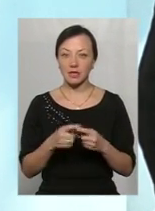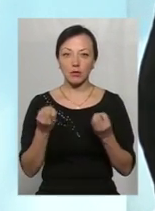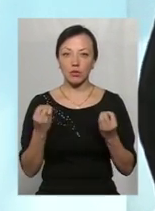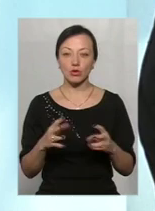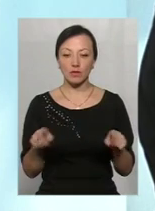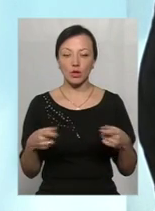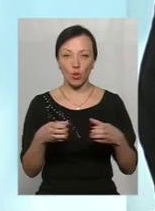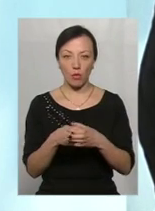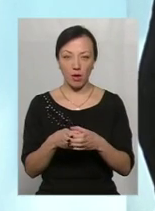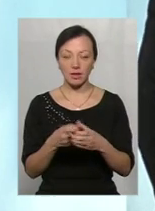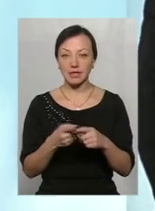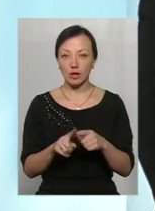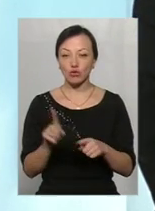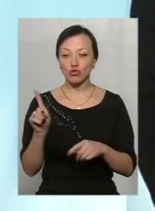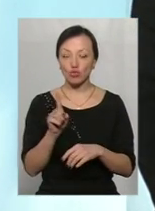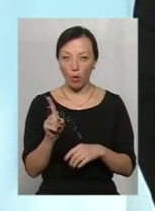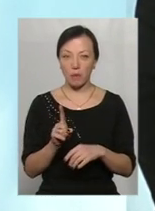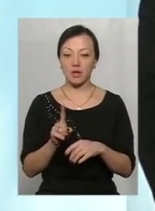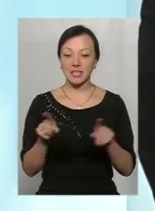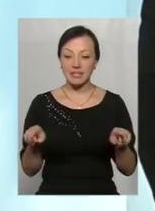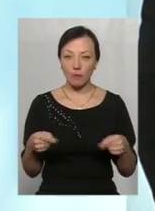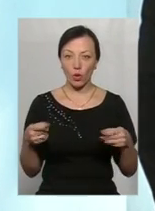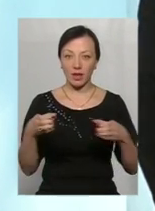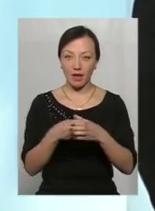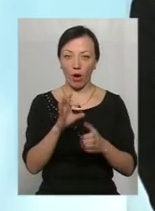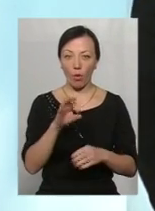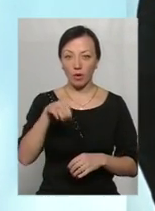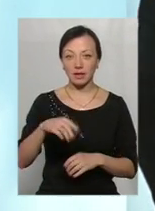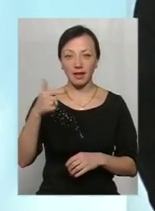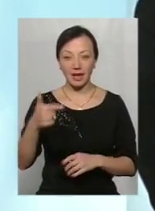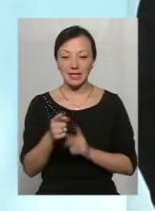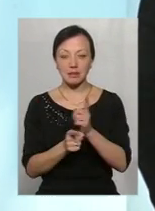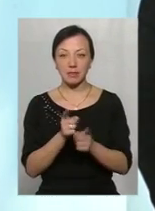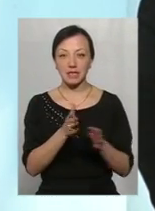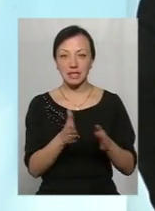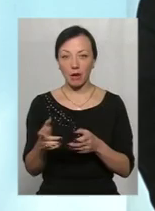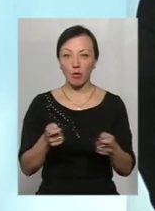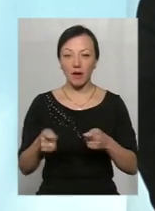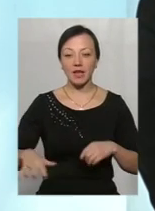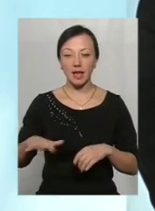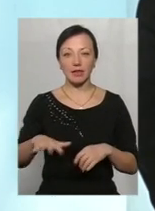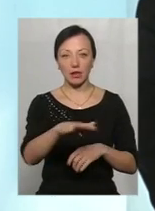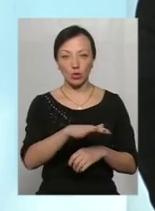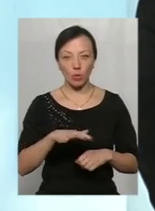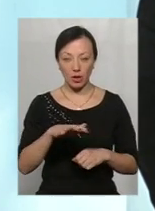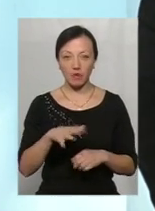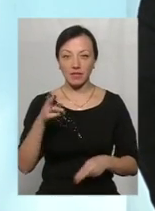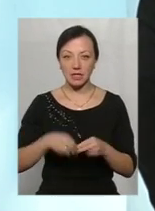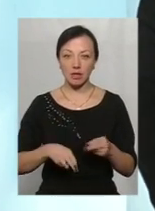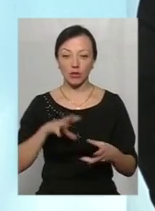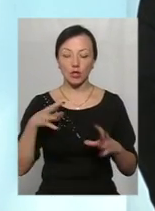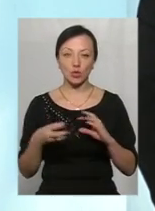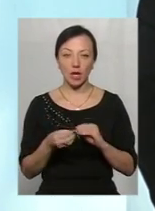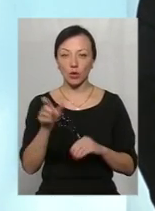створити громади. Це ж, щоб за рахунок створення об'єднаних територіальних громад, за рахунок зміни системи управління територіями, в кінцевому